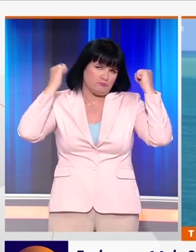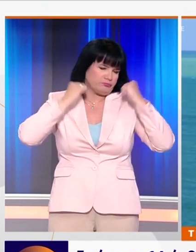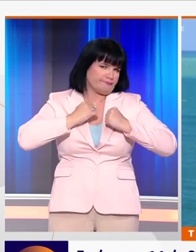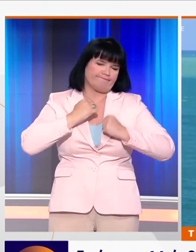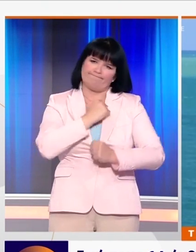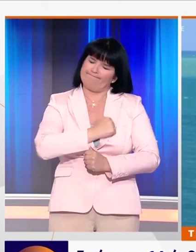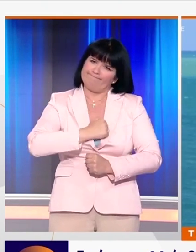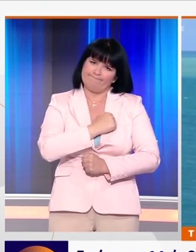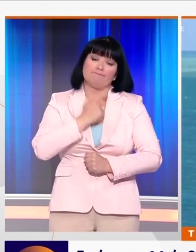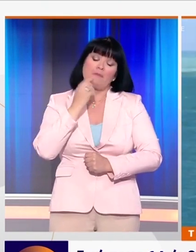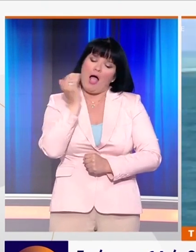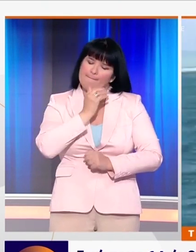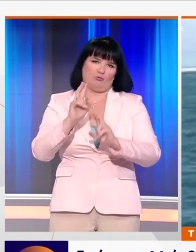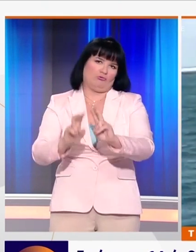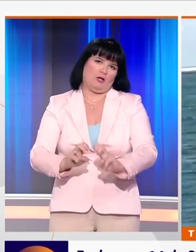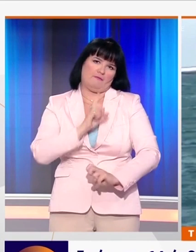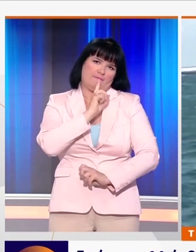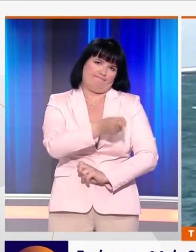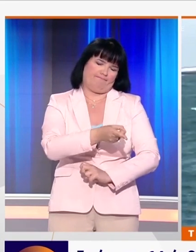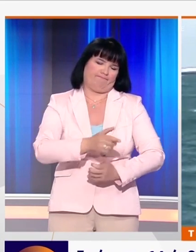και ζήτησε να διεξαχθεί έρευνα.